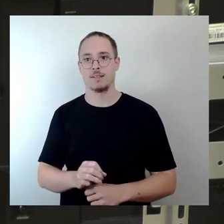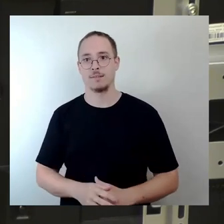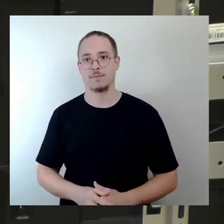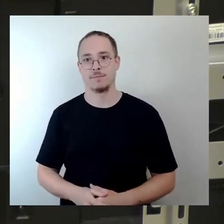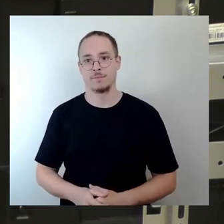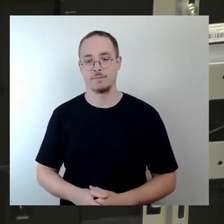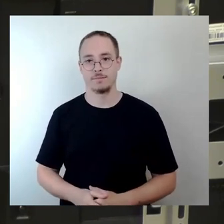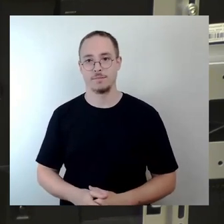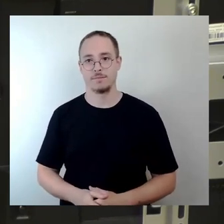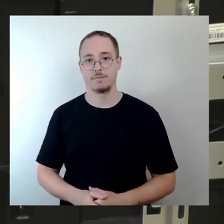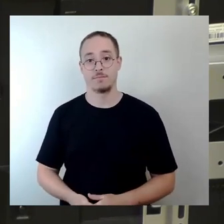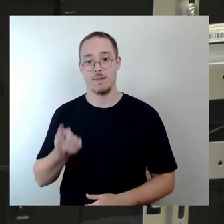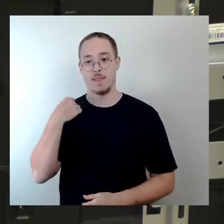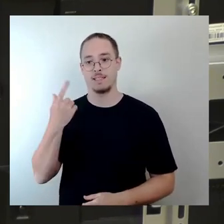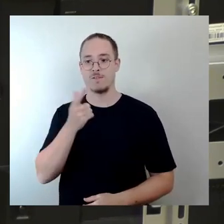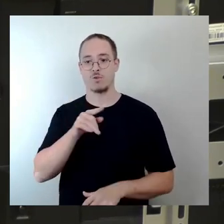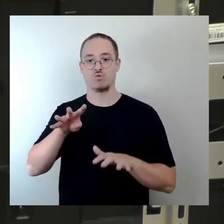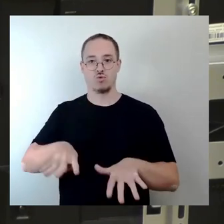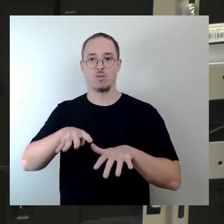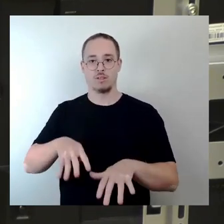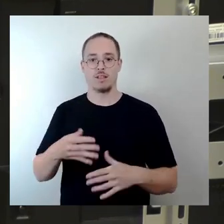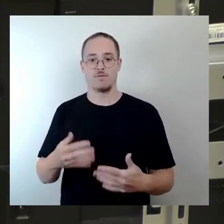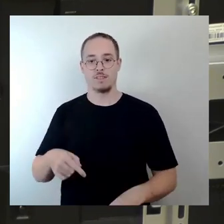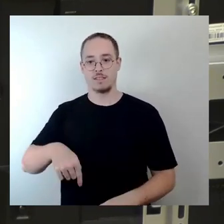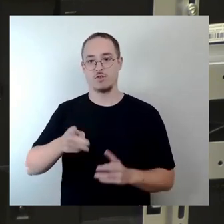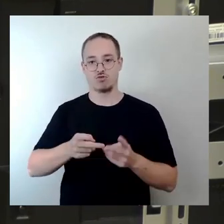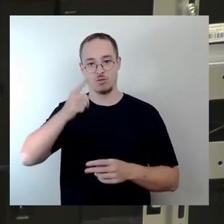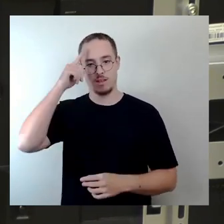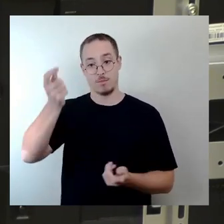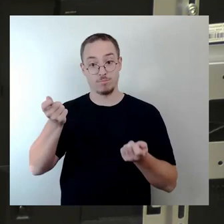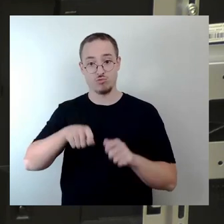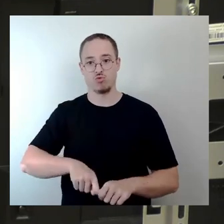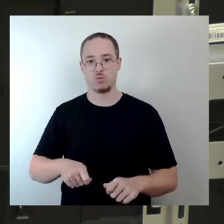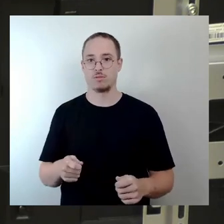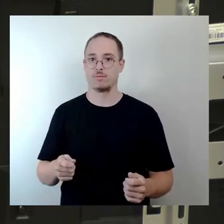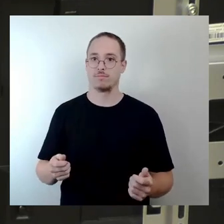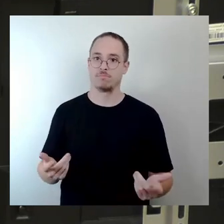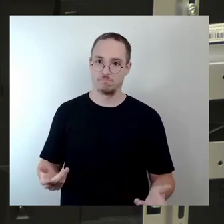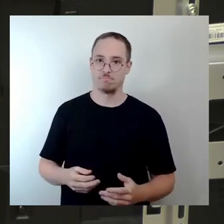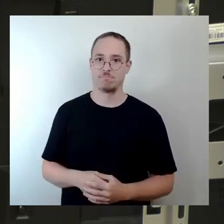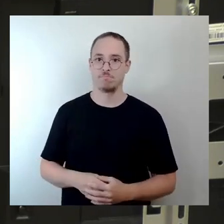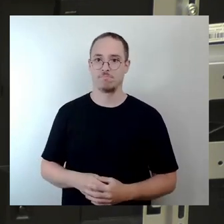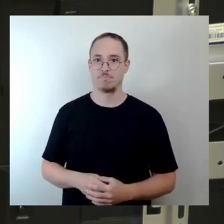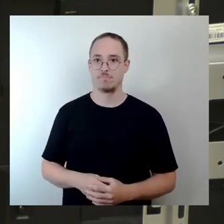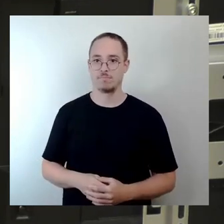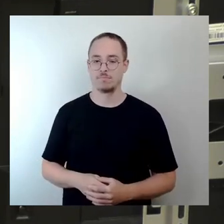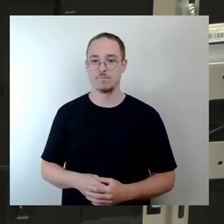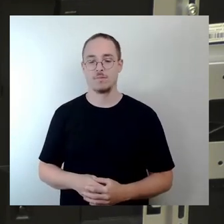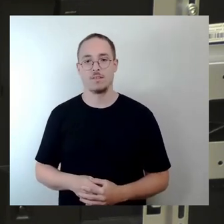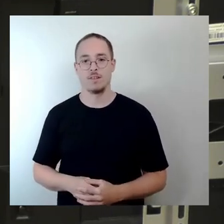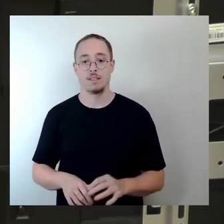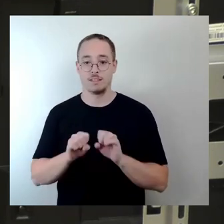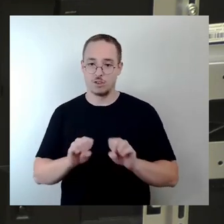einen entsprechenden Entschluss dazu gefasst. Bei entsprechenden Sicherungsmaßnahmen